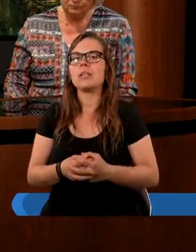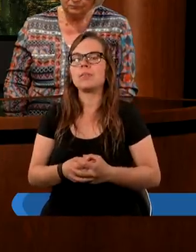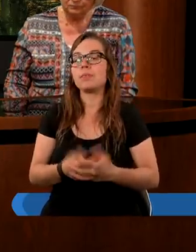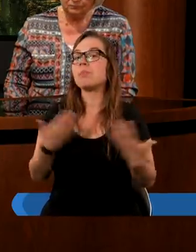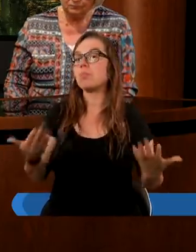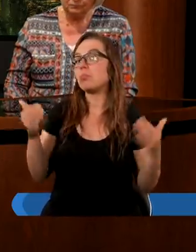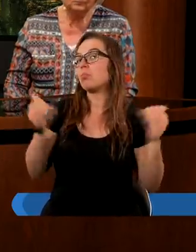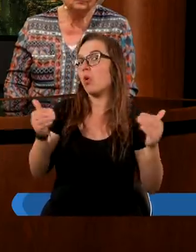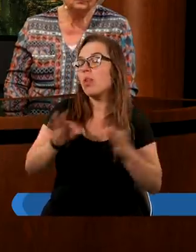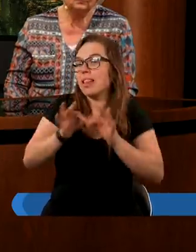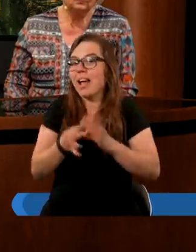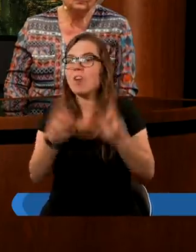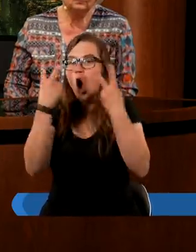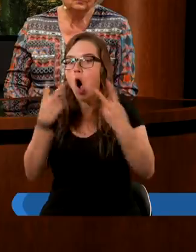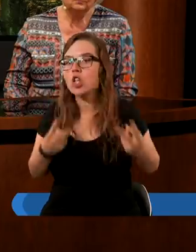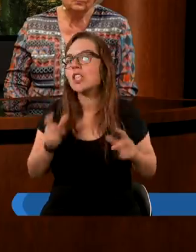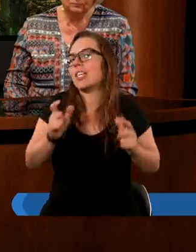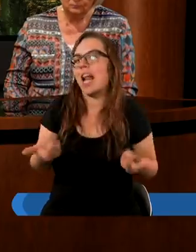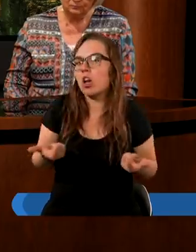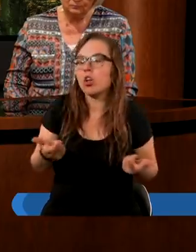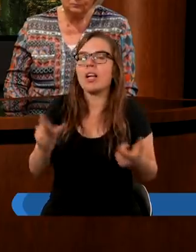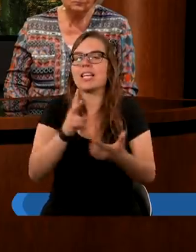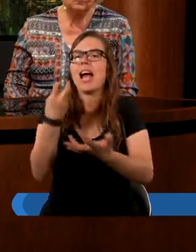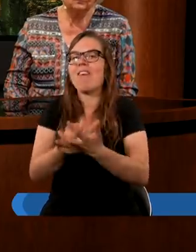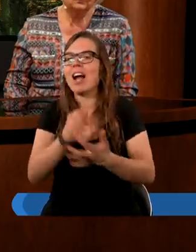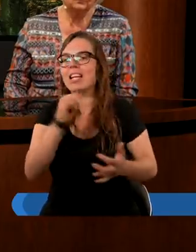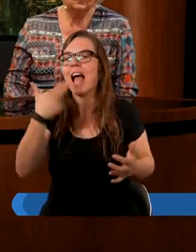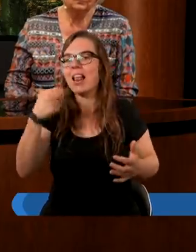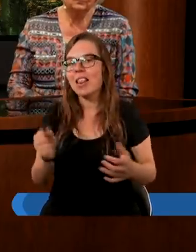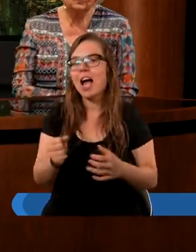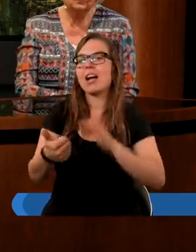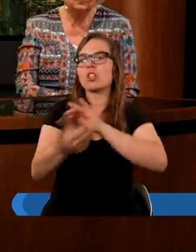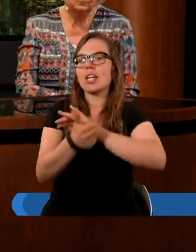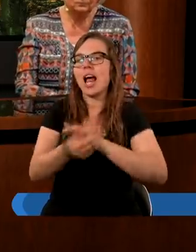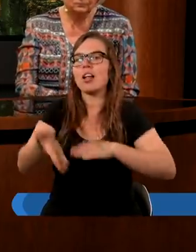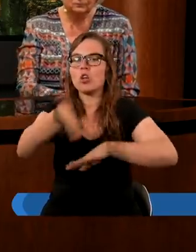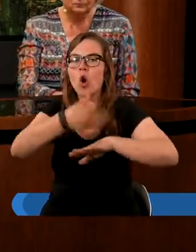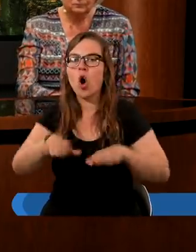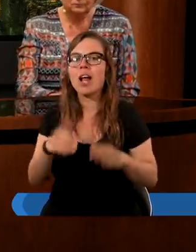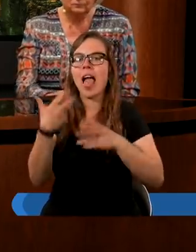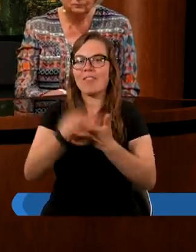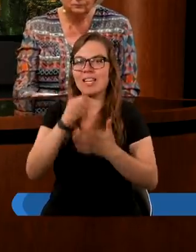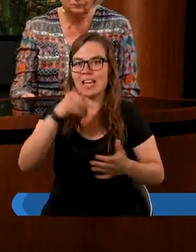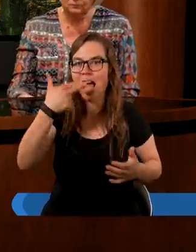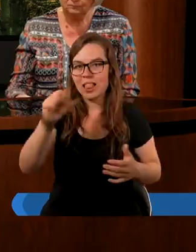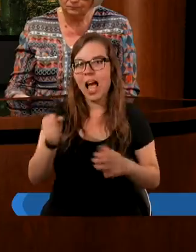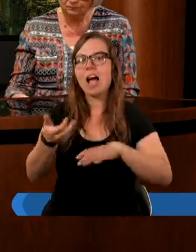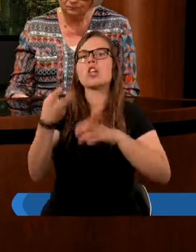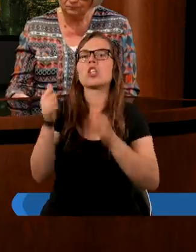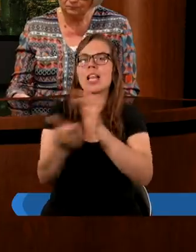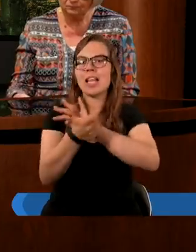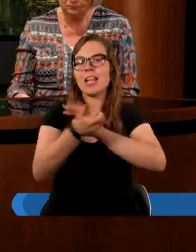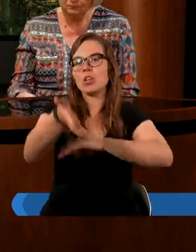No możemy nawet odczytać to z Ewangelii Jana 16 rozdział. Ewangelii Jana 16